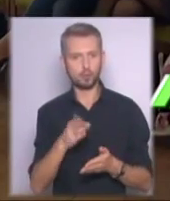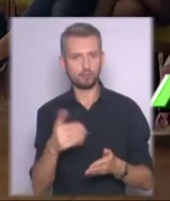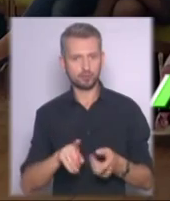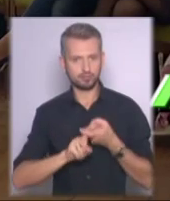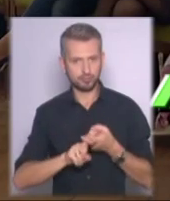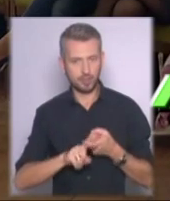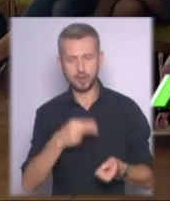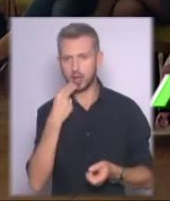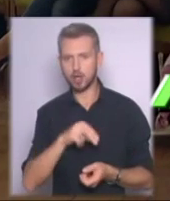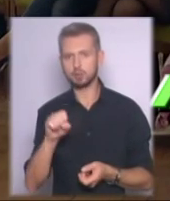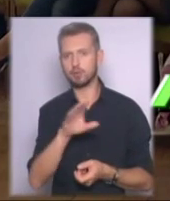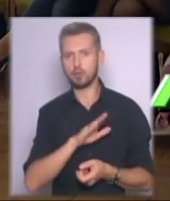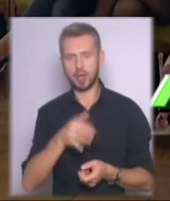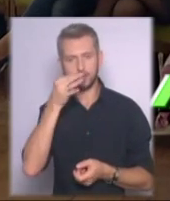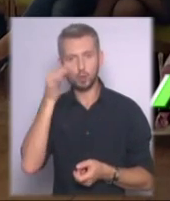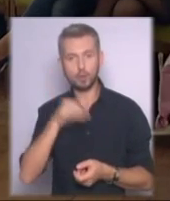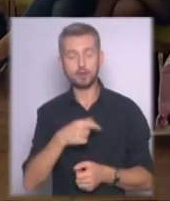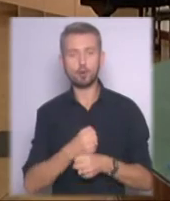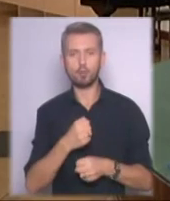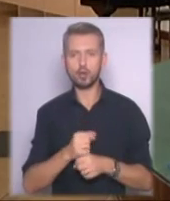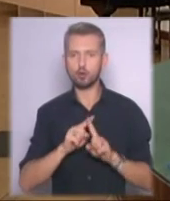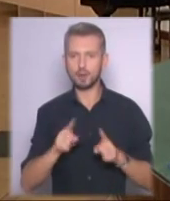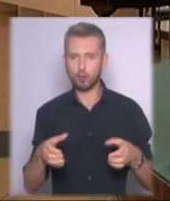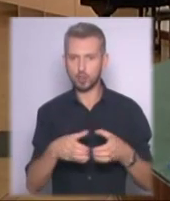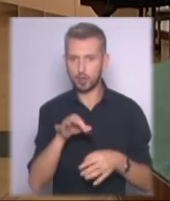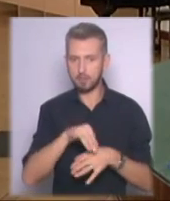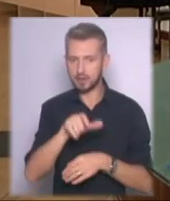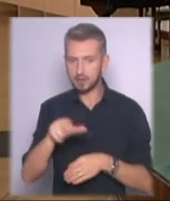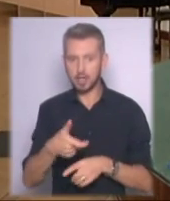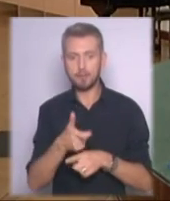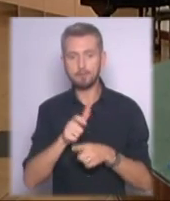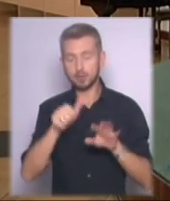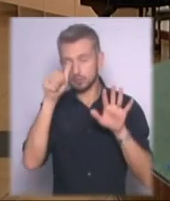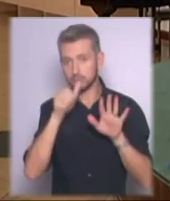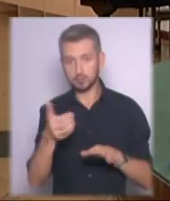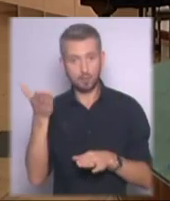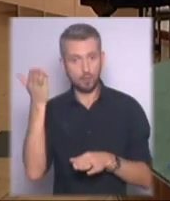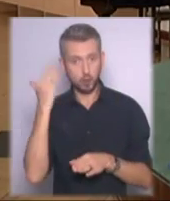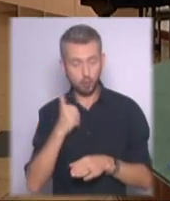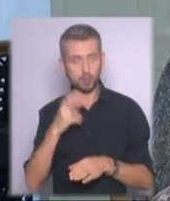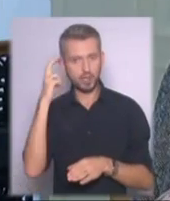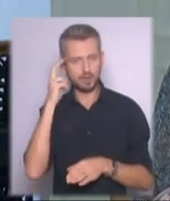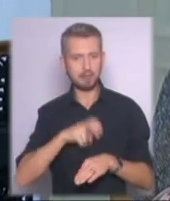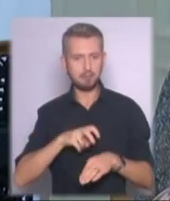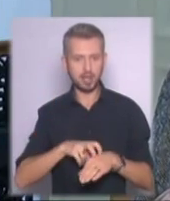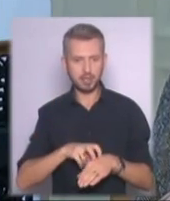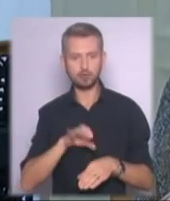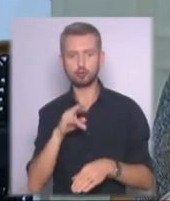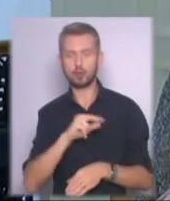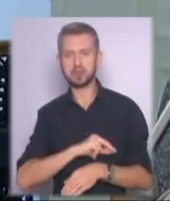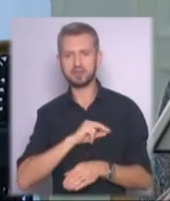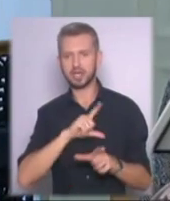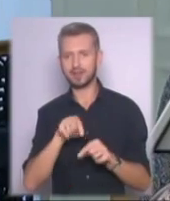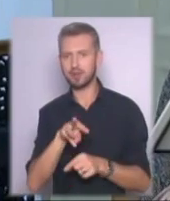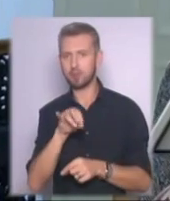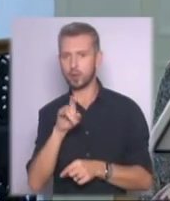досвідом у роботі з особливою категорією пацієнтів, більш ніж півроку тому столичні медики та соцпрацівники їздили до Мюнхена. За умовами проєкту